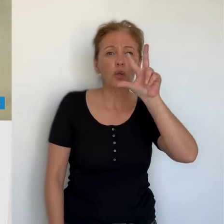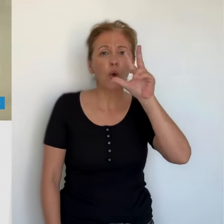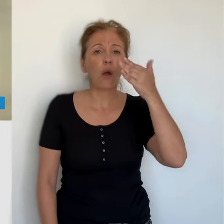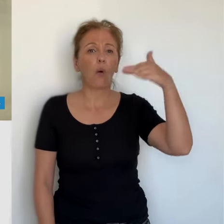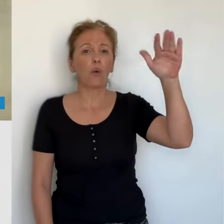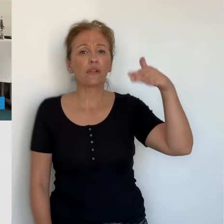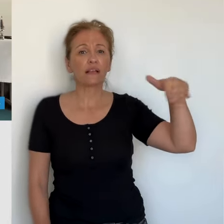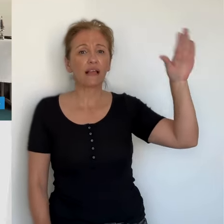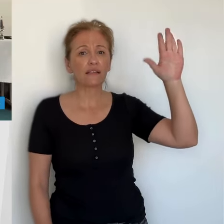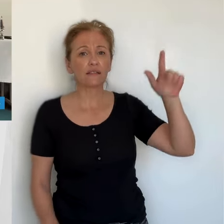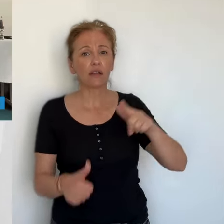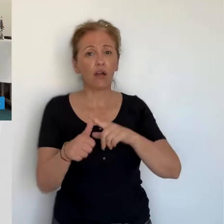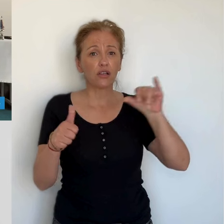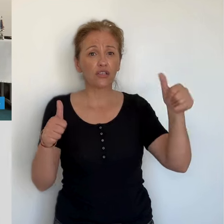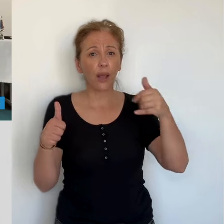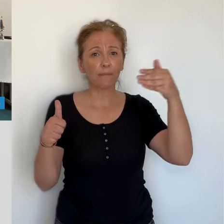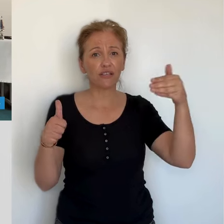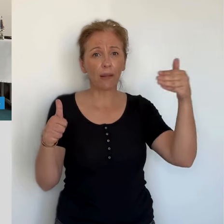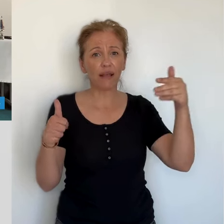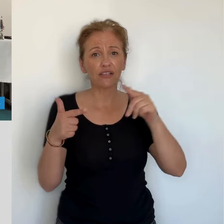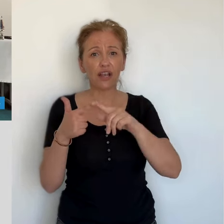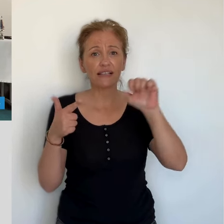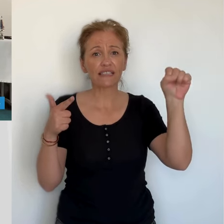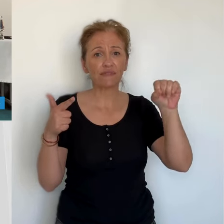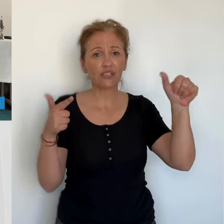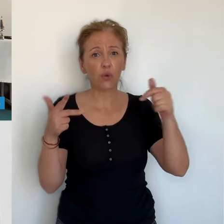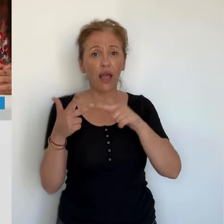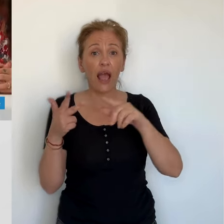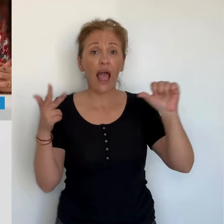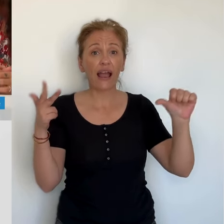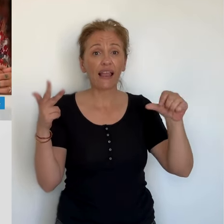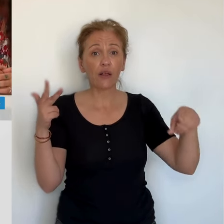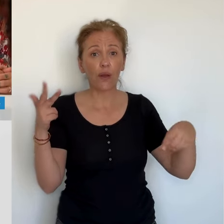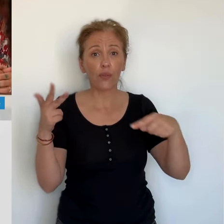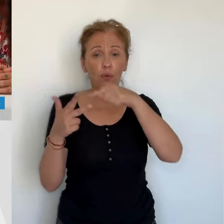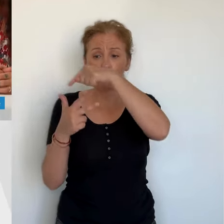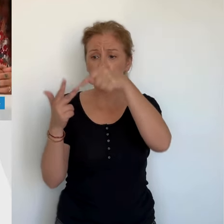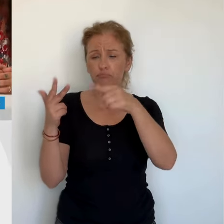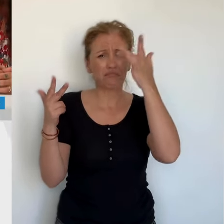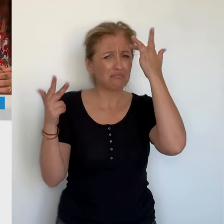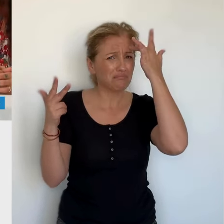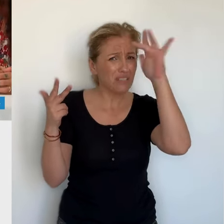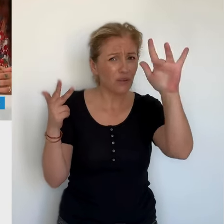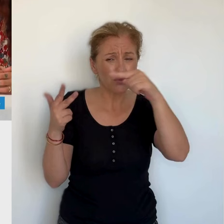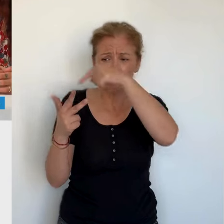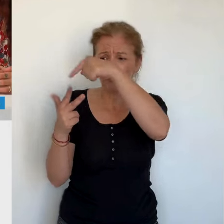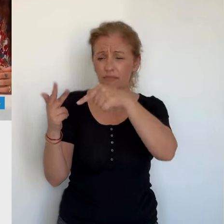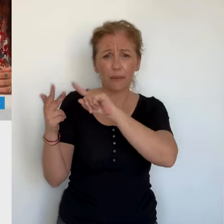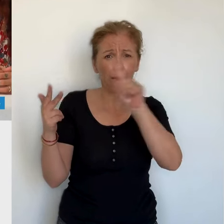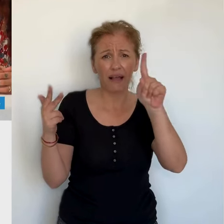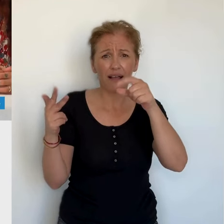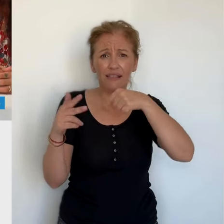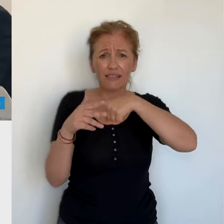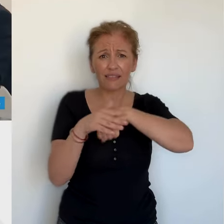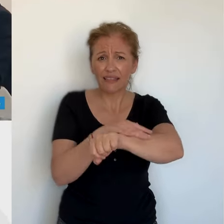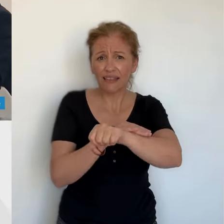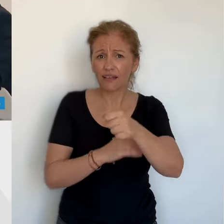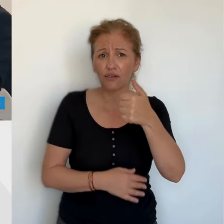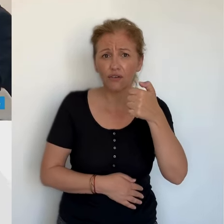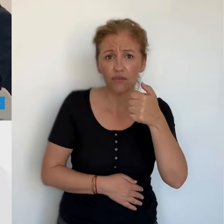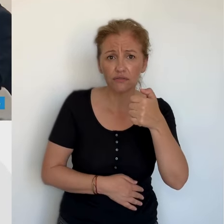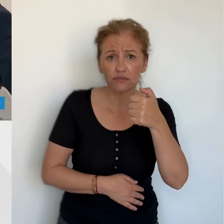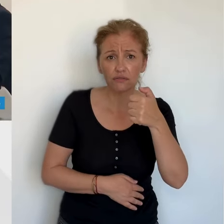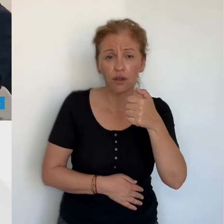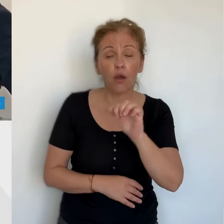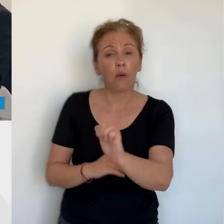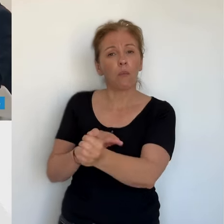mécontentement. Sur les quatre circonscriptions, seul François Filoni bénéficie d'un ancrage local. Les trois autres candidats, Jean-Michel